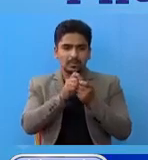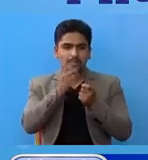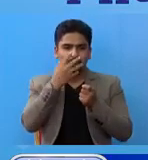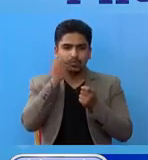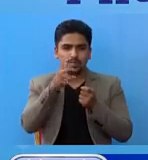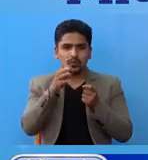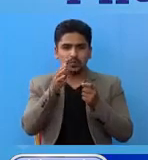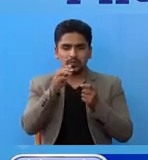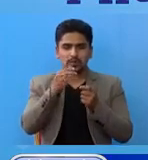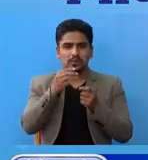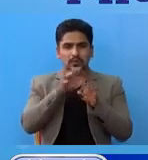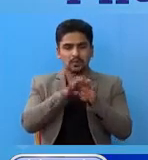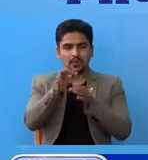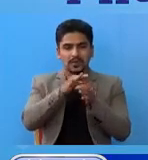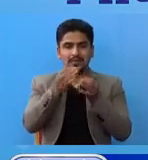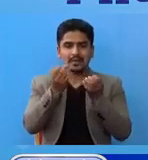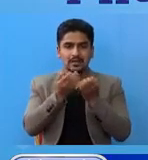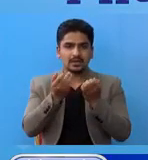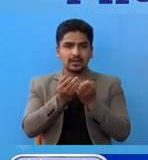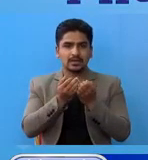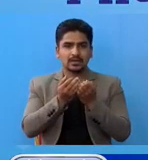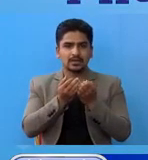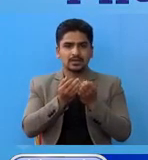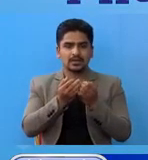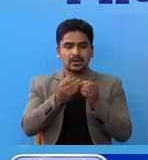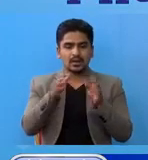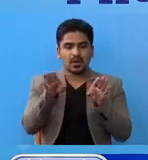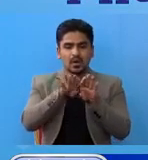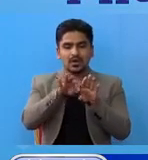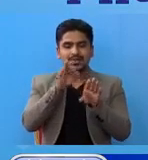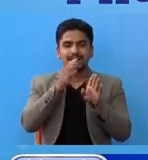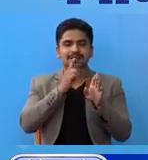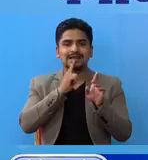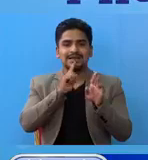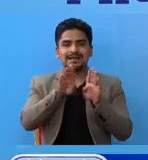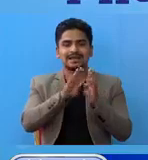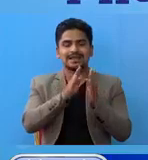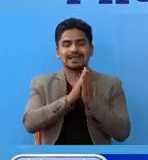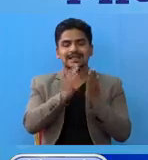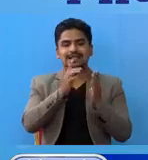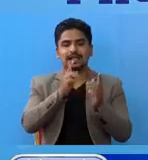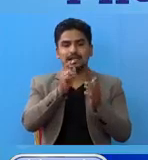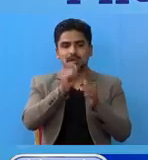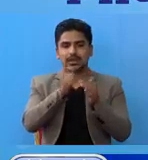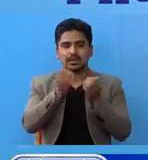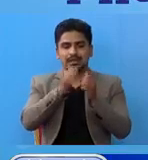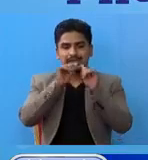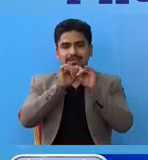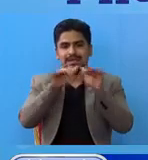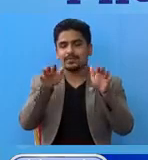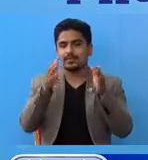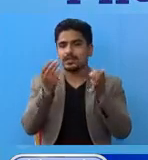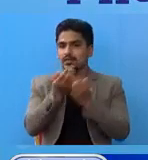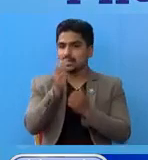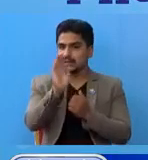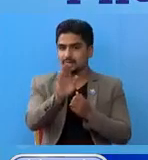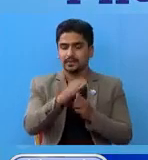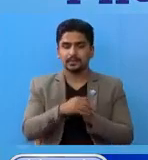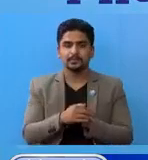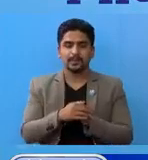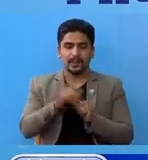मैला को वेवस्तापन को अंतरिम निर्देशिका तयार गरी सार्वजनिक गरिये को छा,